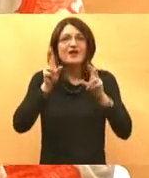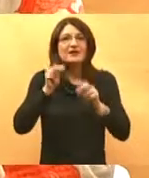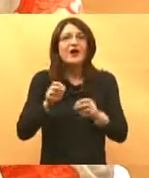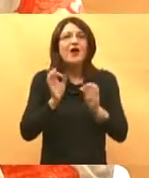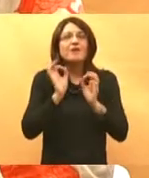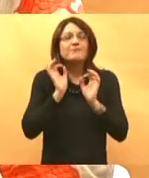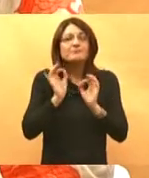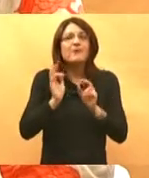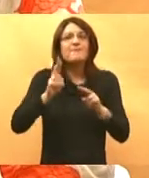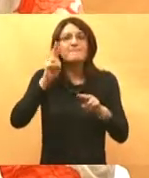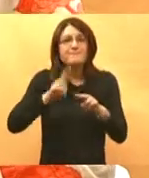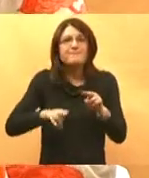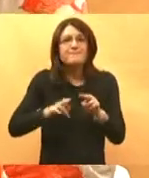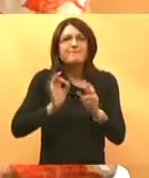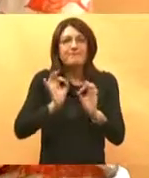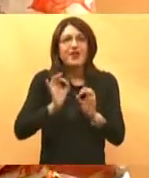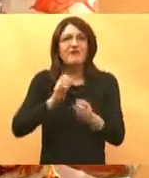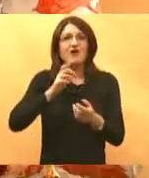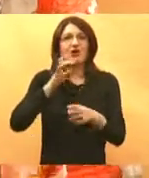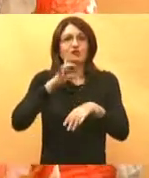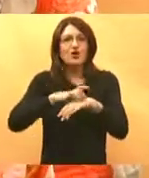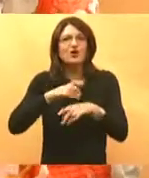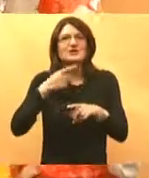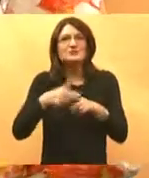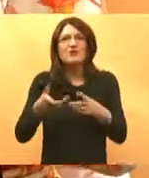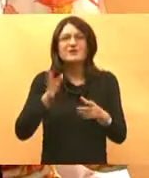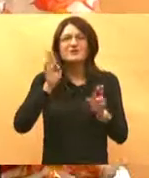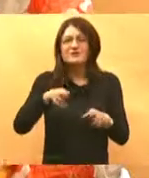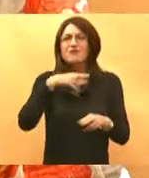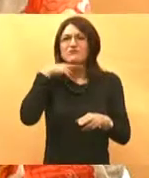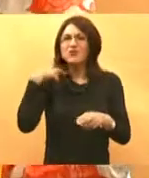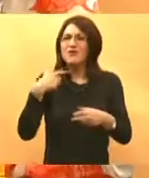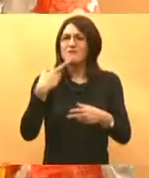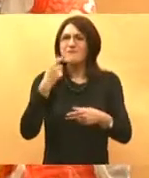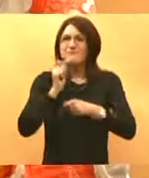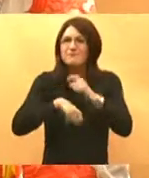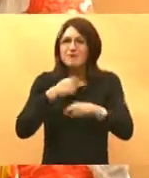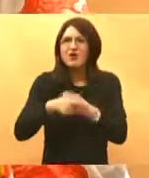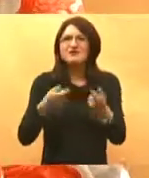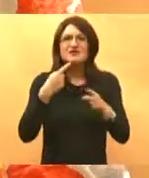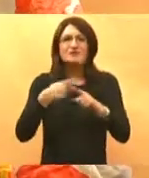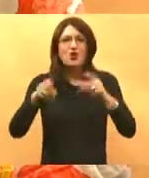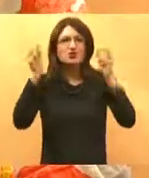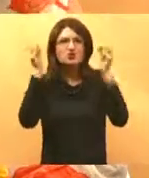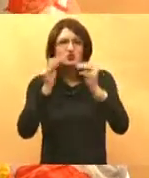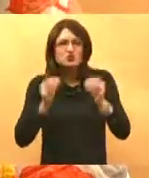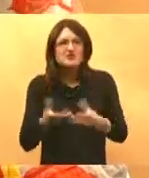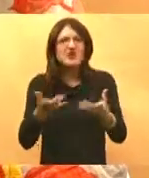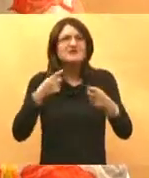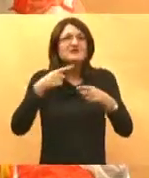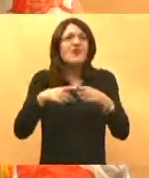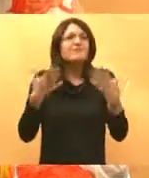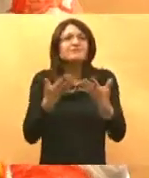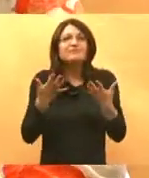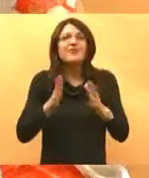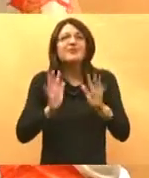lječnika obiteljske medicine, jer da li je to opterećenost, da li je to sustav zdravstveni, da li je to što se to desilo, da u stvari